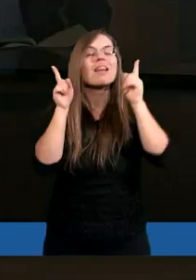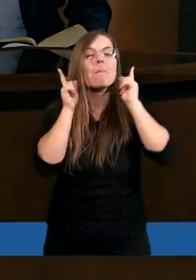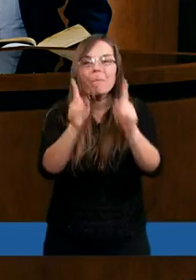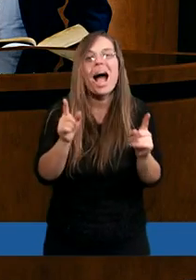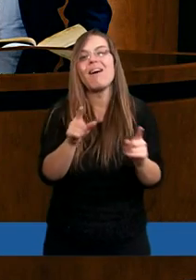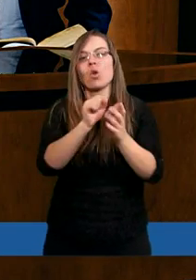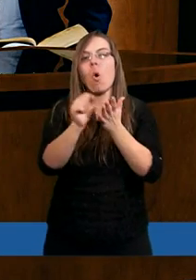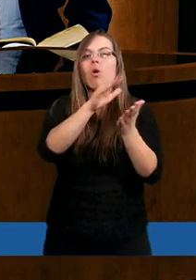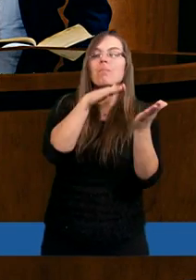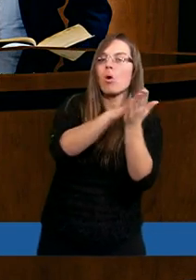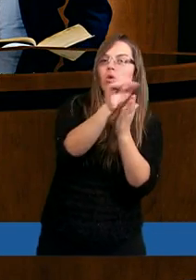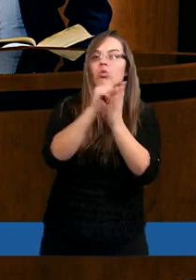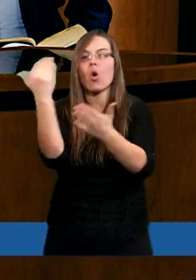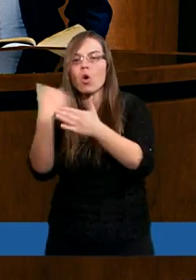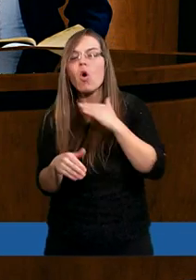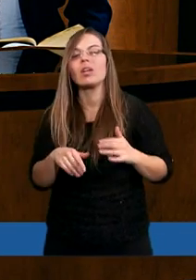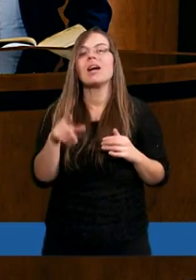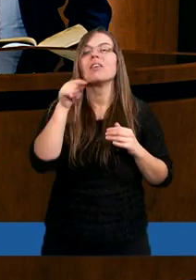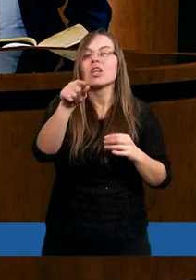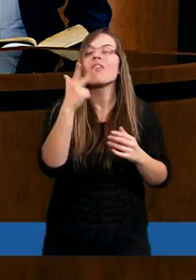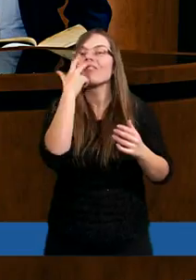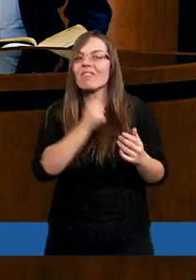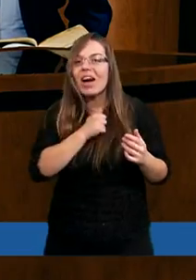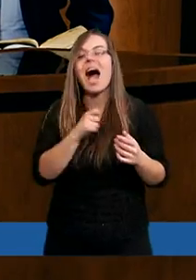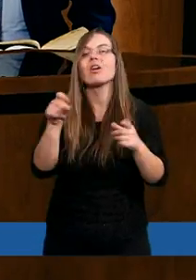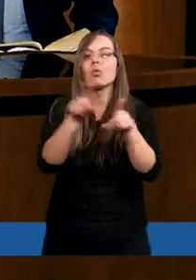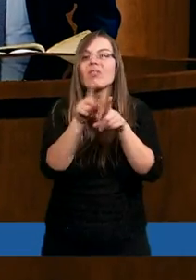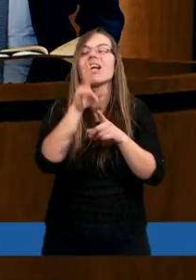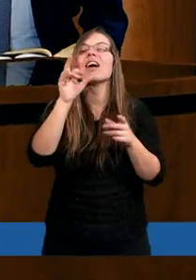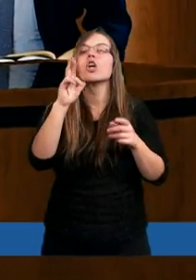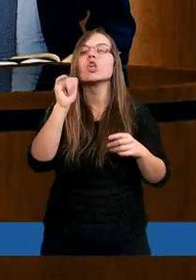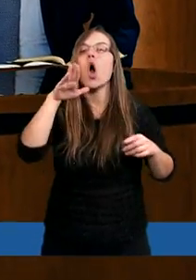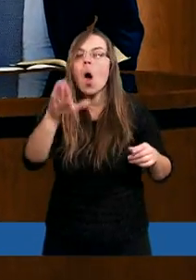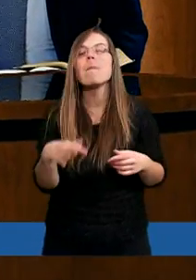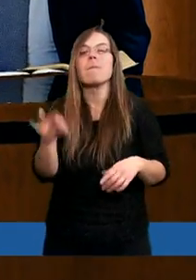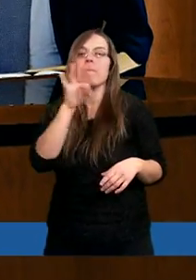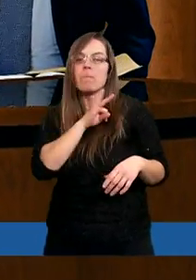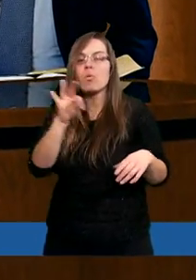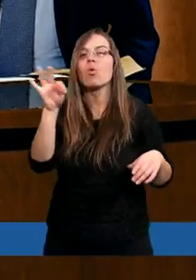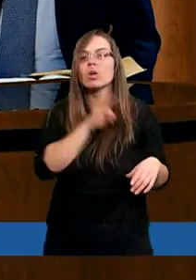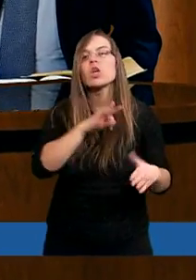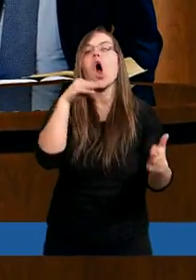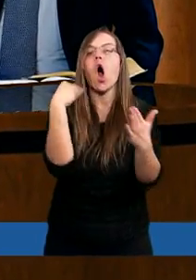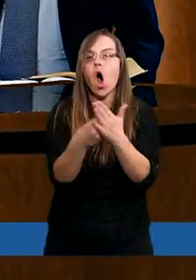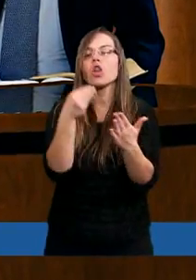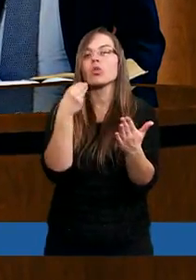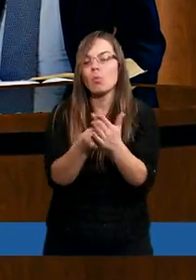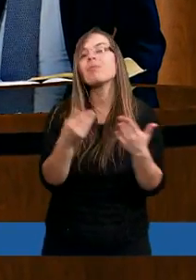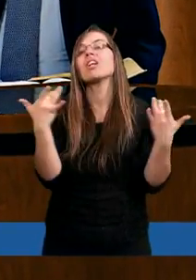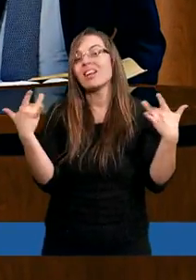Jest prawdą, którą kiedyś w tym zawołaniu wyraził również patriarcha Hiob, mój odkupiciel,